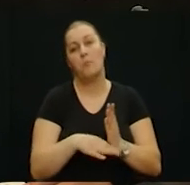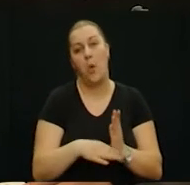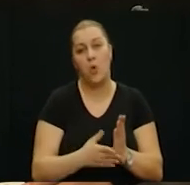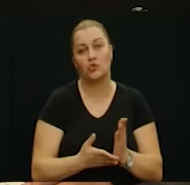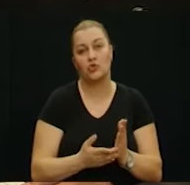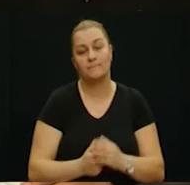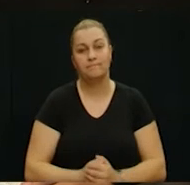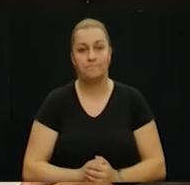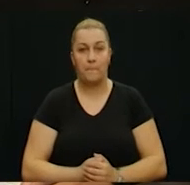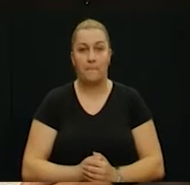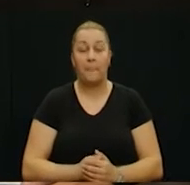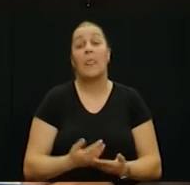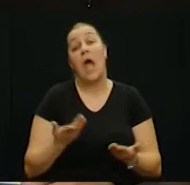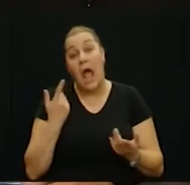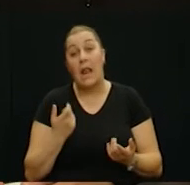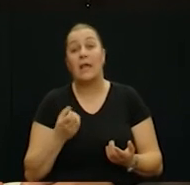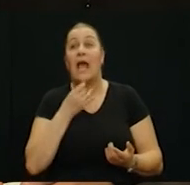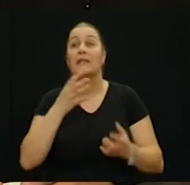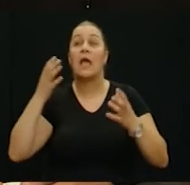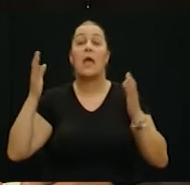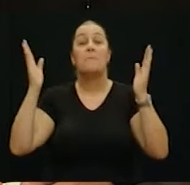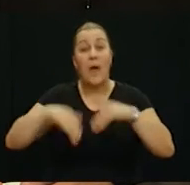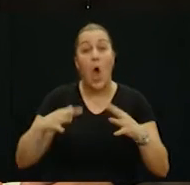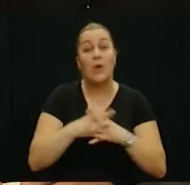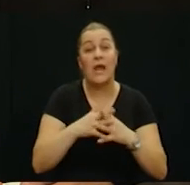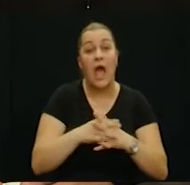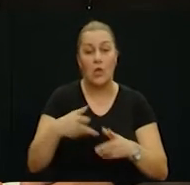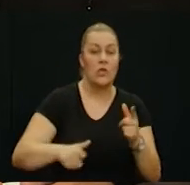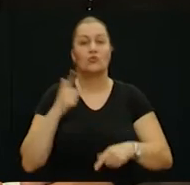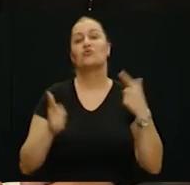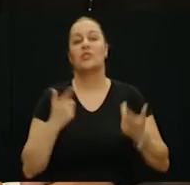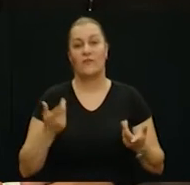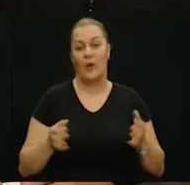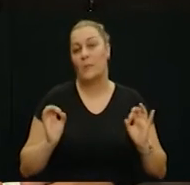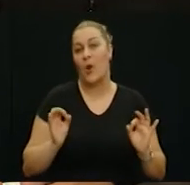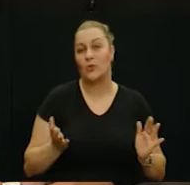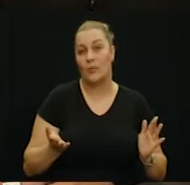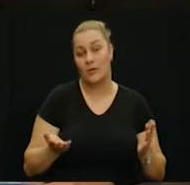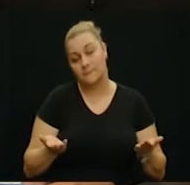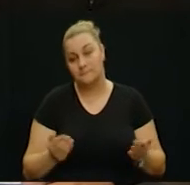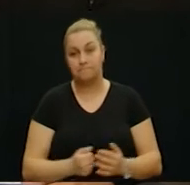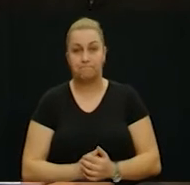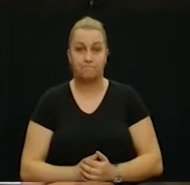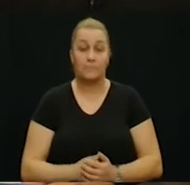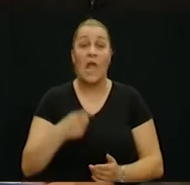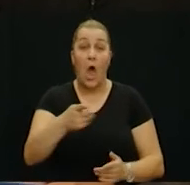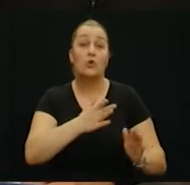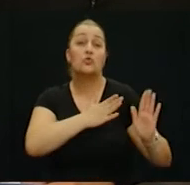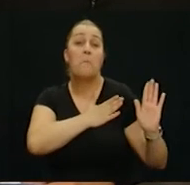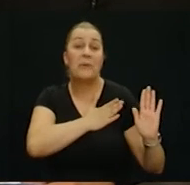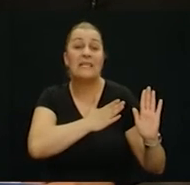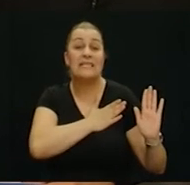puta, ako se ja dobro sjećam. Da, nažalost... Ali zato su živnuli kada je pao grad i onda su pokazali svoje pravno. Da, zaklju su prisaku